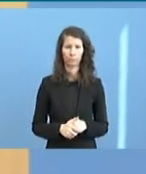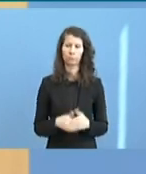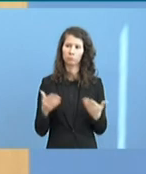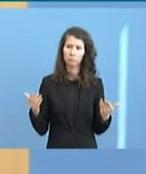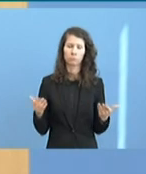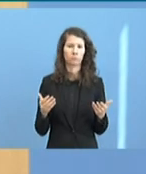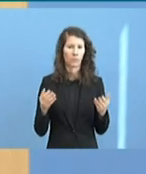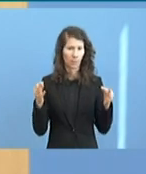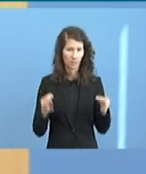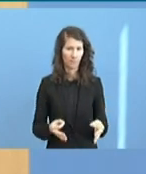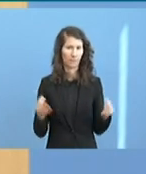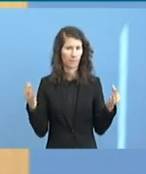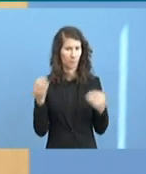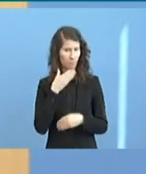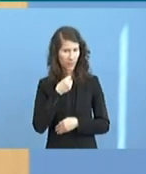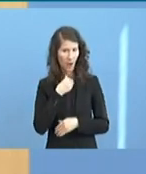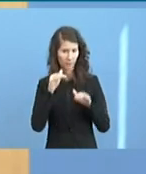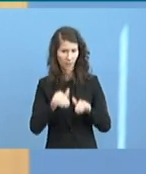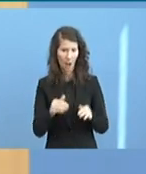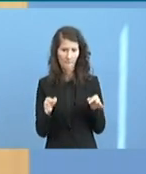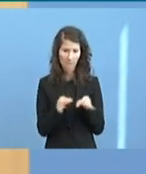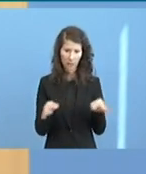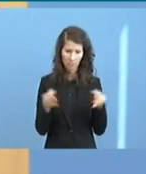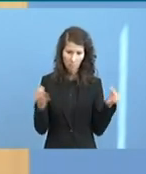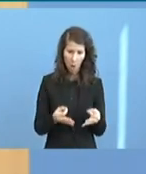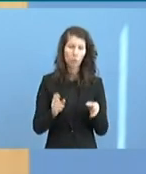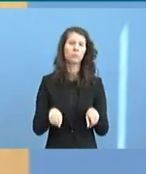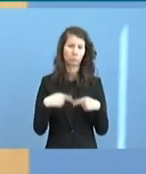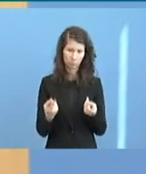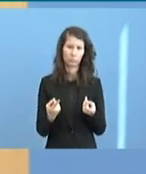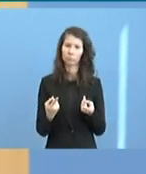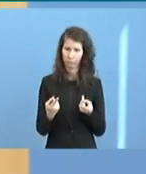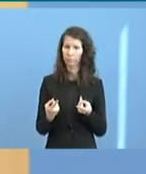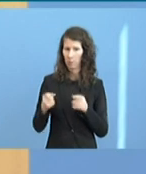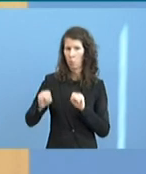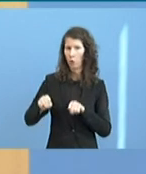Maßnahmen zu ergreifen, dann haben wir das Instrumentarium, um tätig zu werden